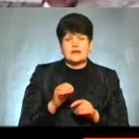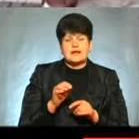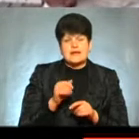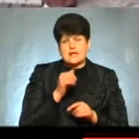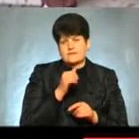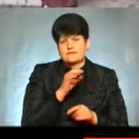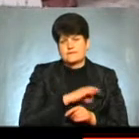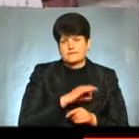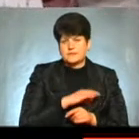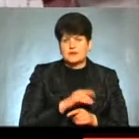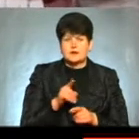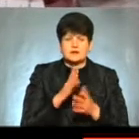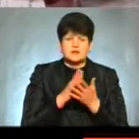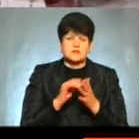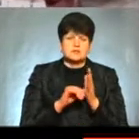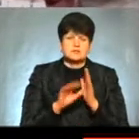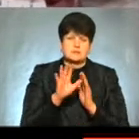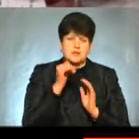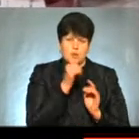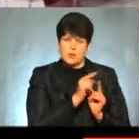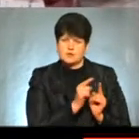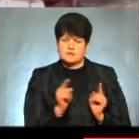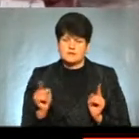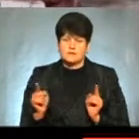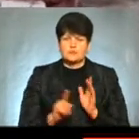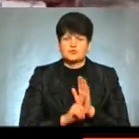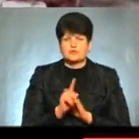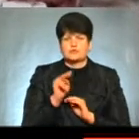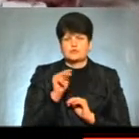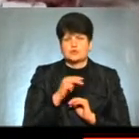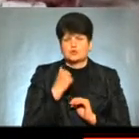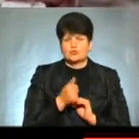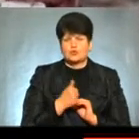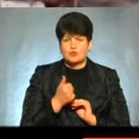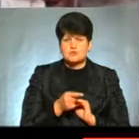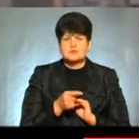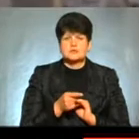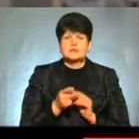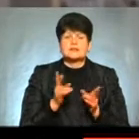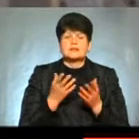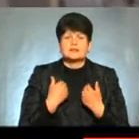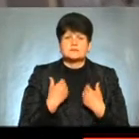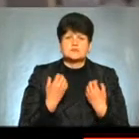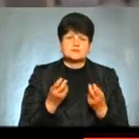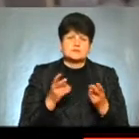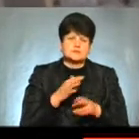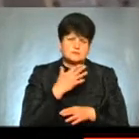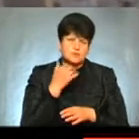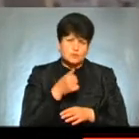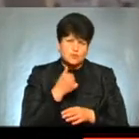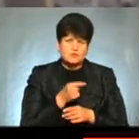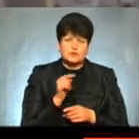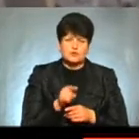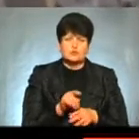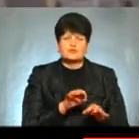експлуатації, яка охоплює 65 років Почали ми в 2000 році, тобто нам ще завершається безліч років, для